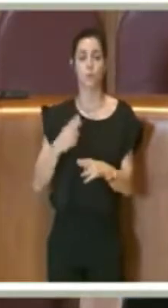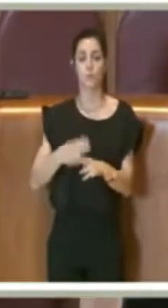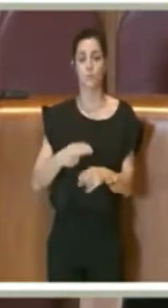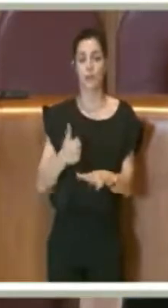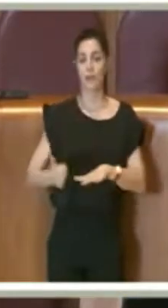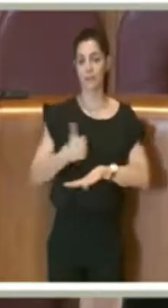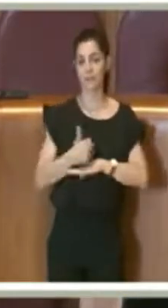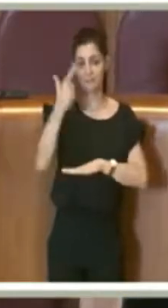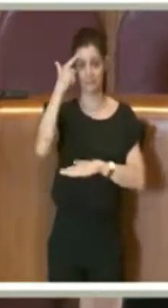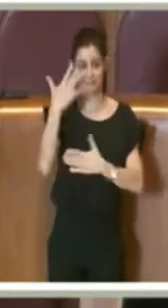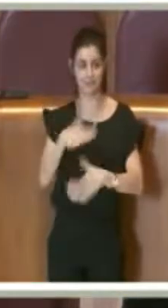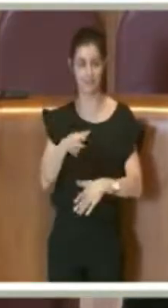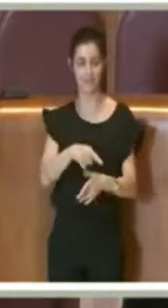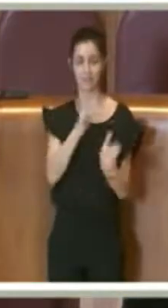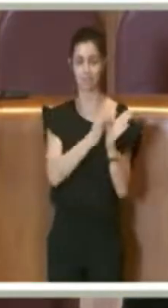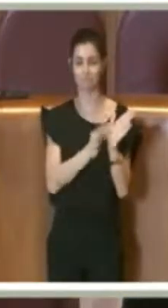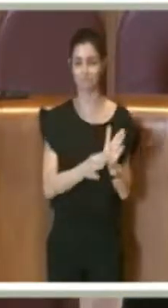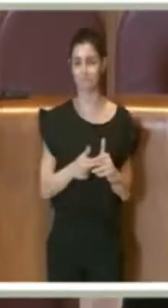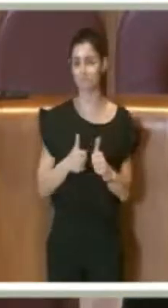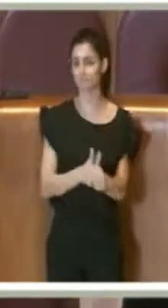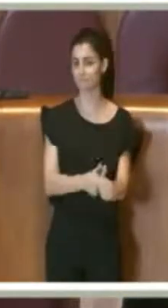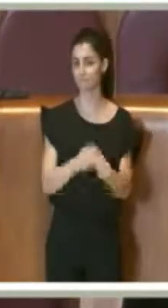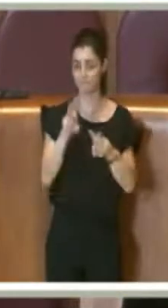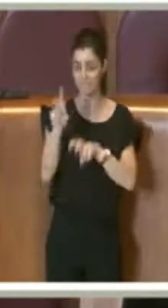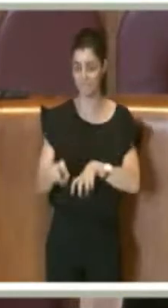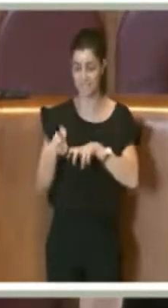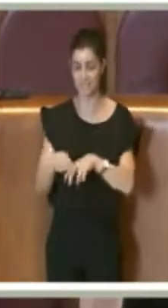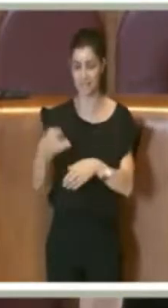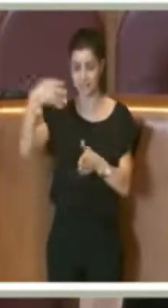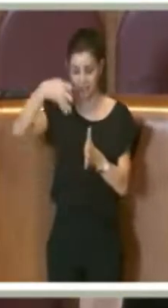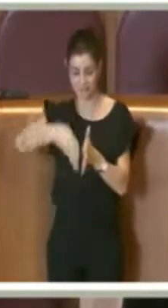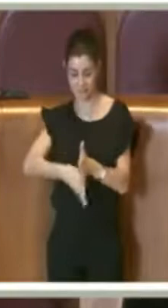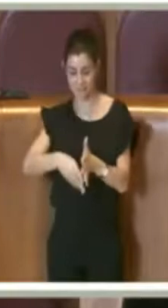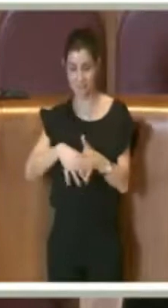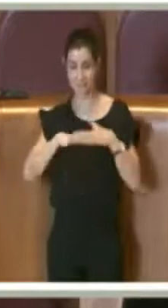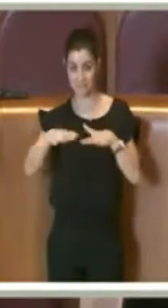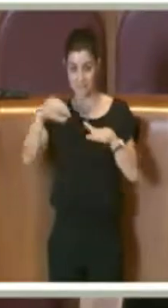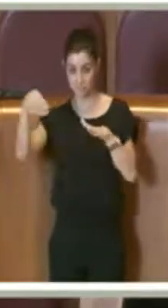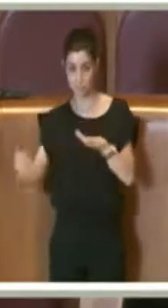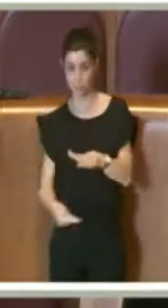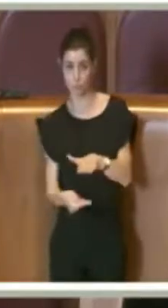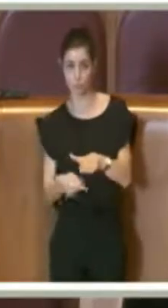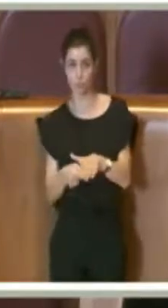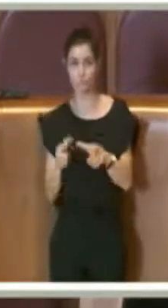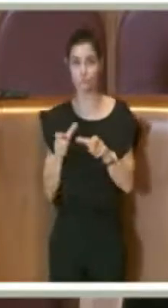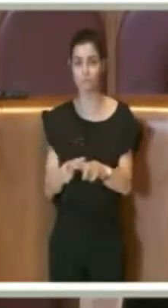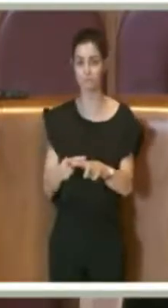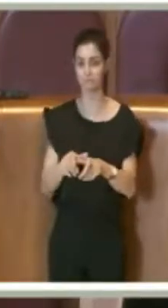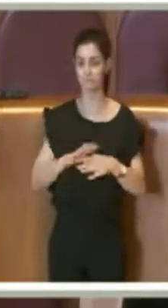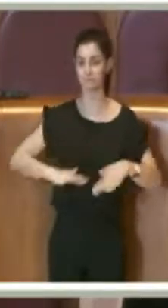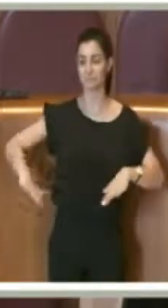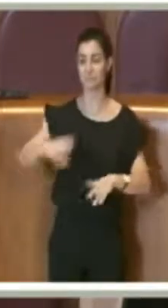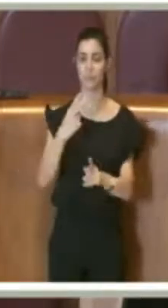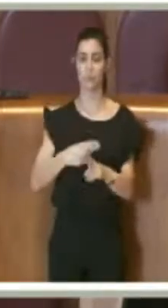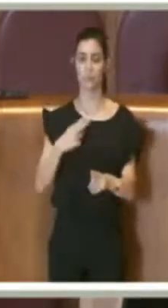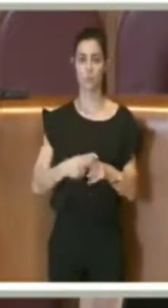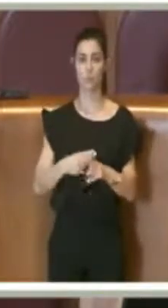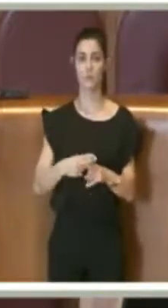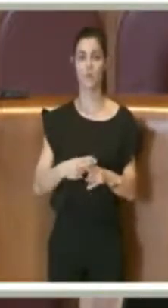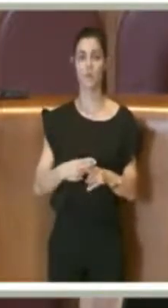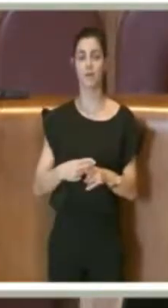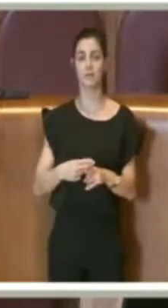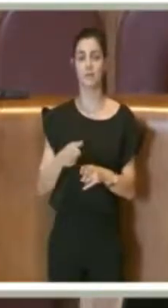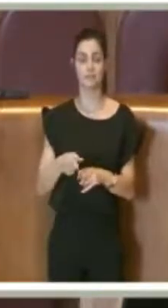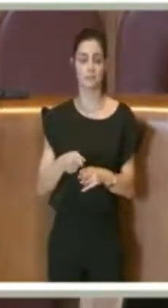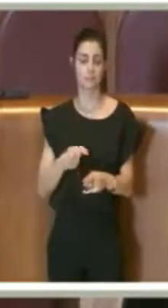questo regolamento sugli scavi dei sottoservizi che vengono fatti nel territorio di Roma Capitale è